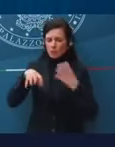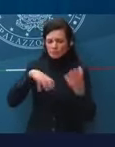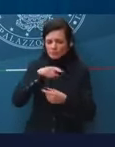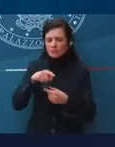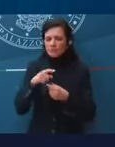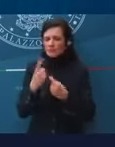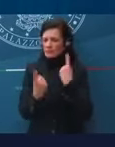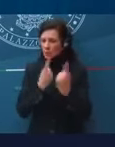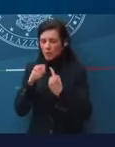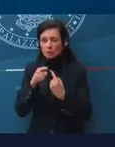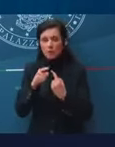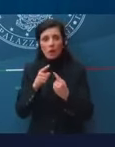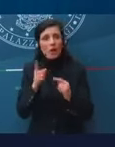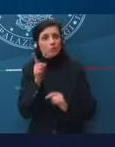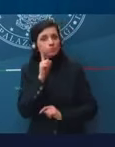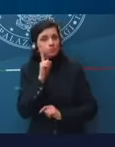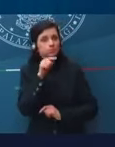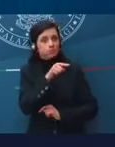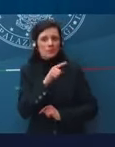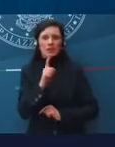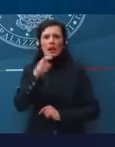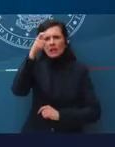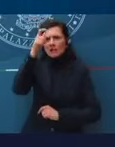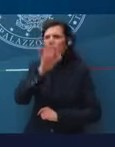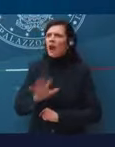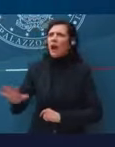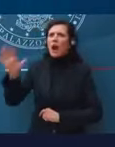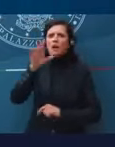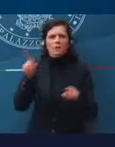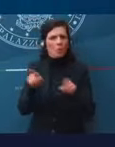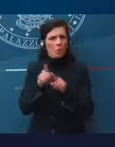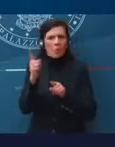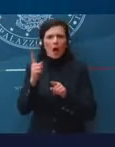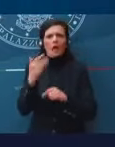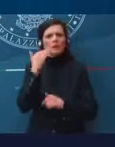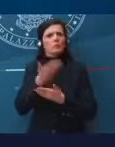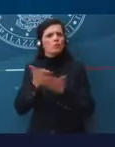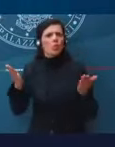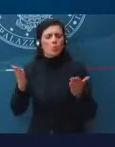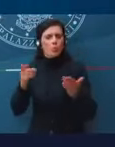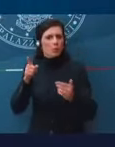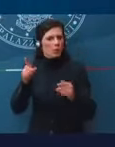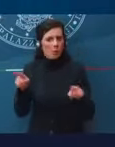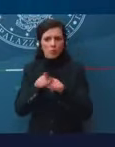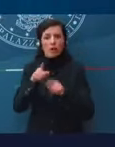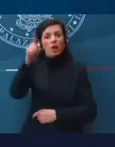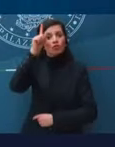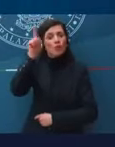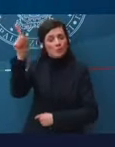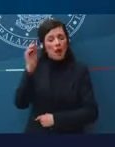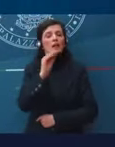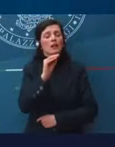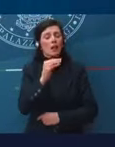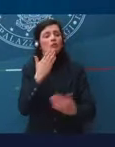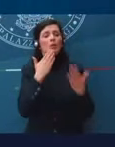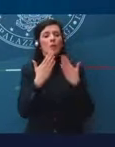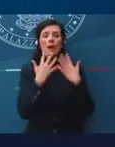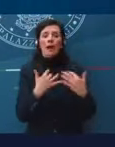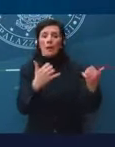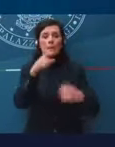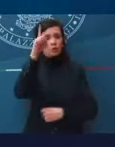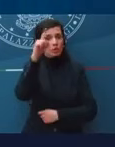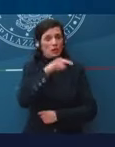Tutti i Paesi stanno aumentando il debito. Oggi e di oggi la notizia è che la Germania ha chiesto un aumento del debito al Parlamento tedesco,